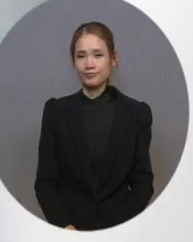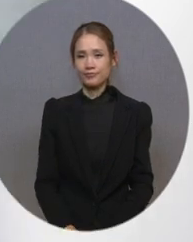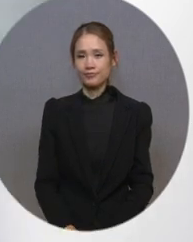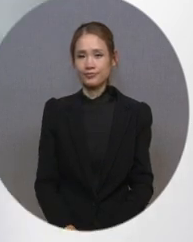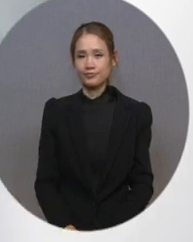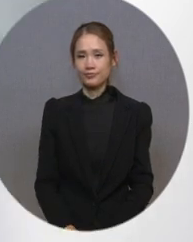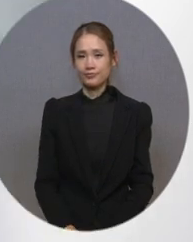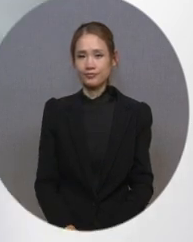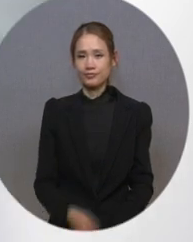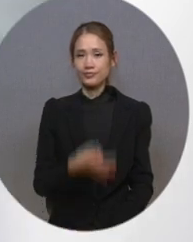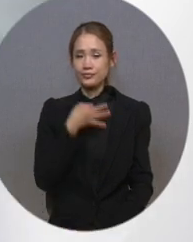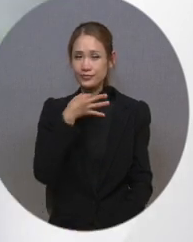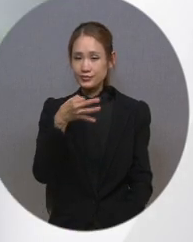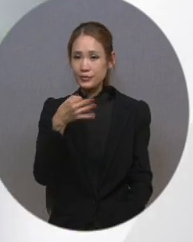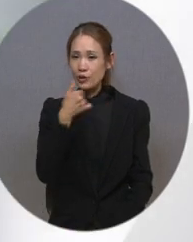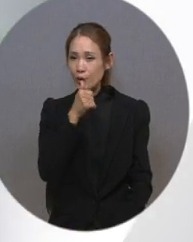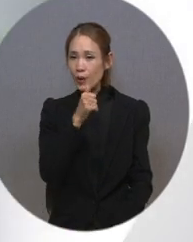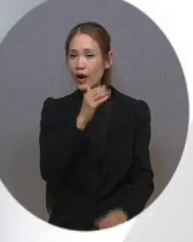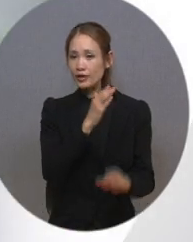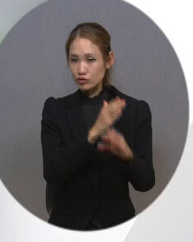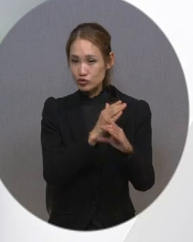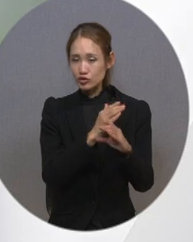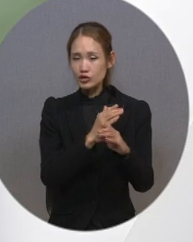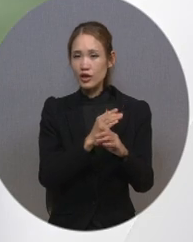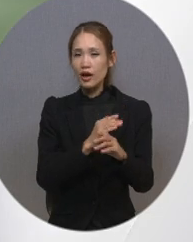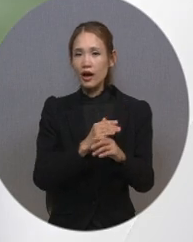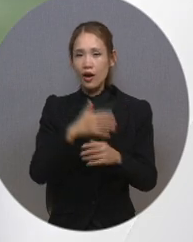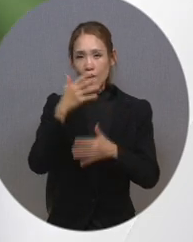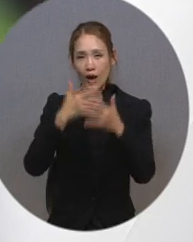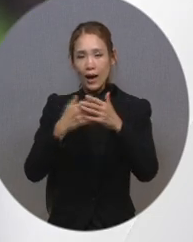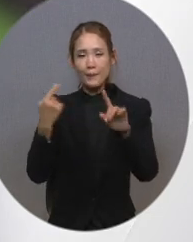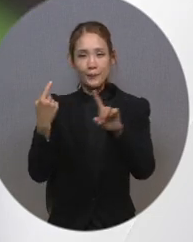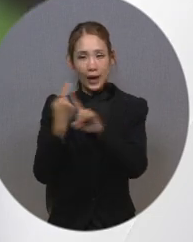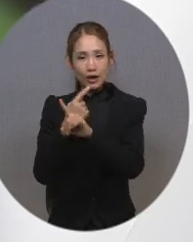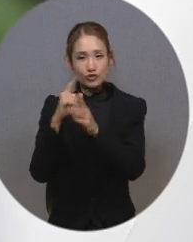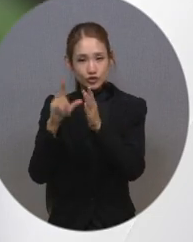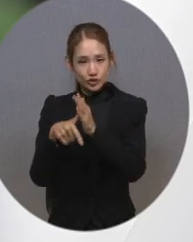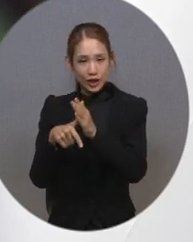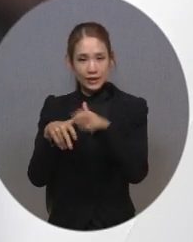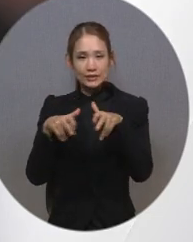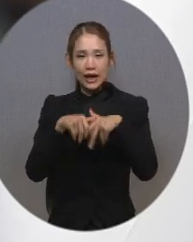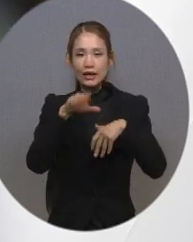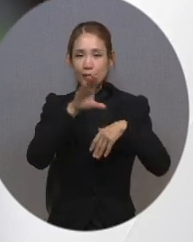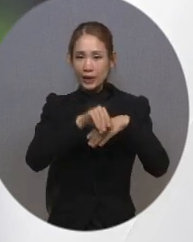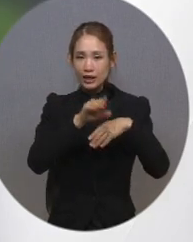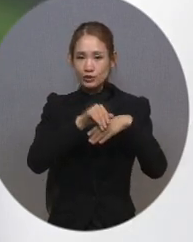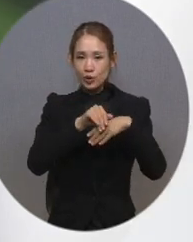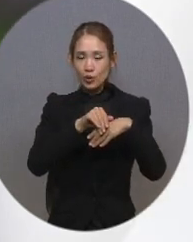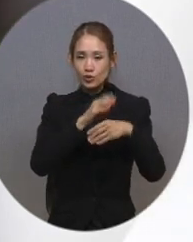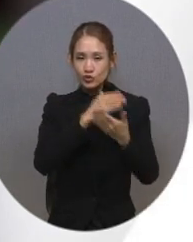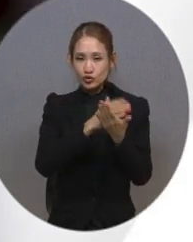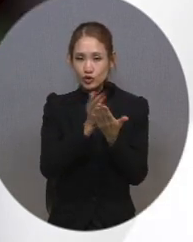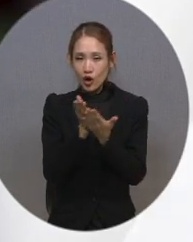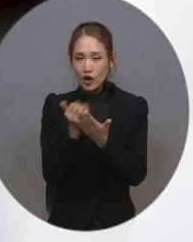음성 안내가 켜져 있는 경우 채널 변경 시 장애인 방송 유형을 음성으로 안내받을 수 있습니다.